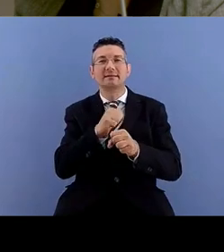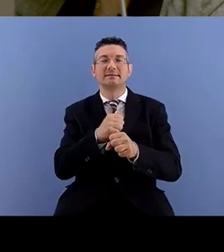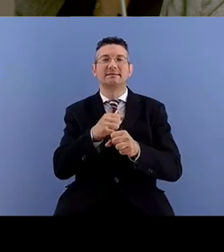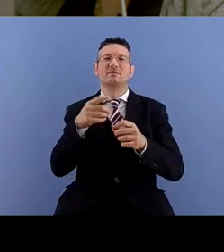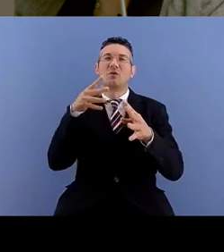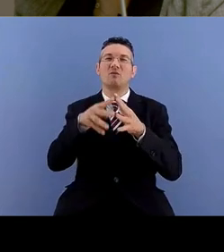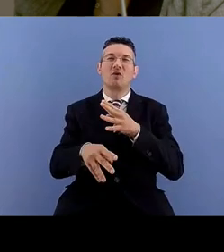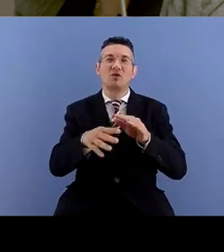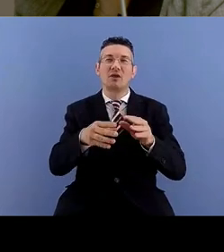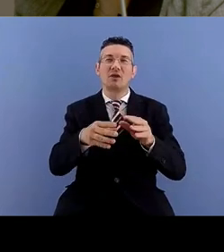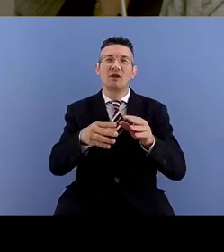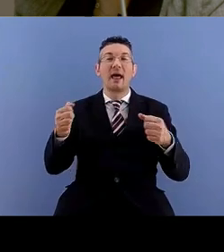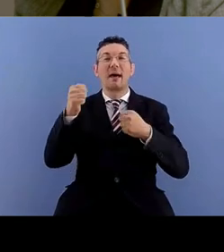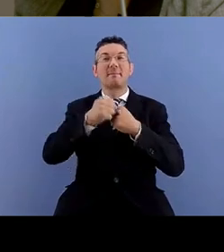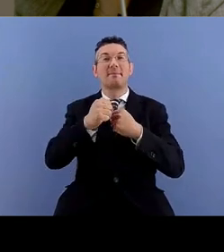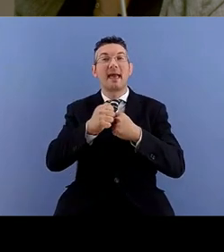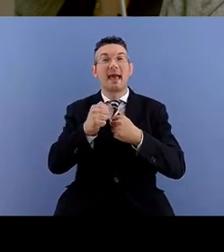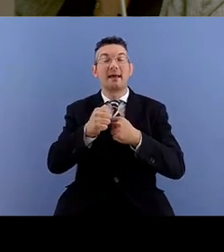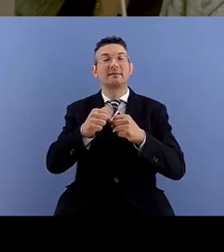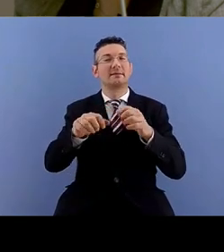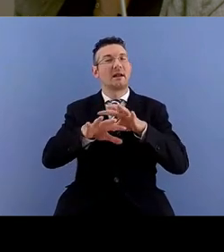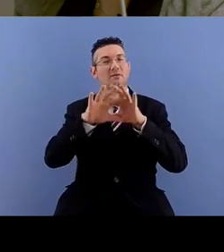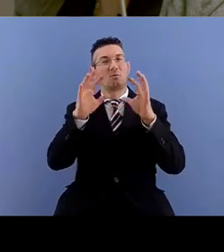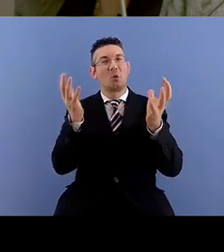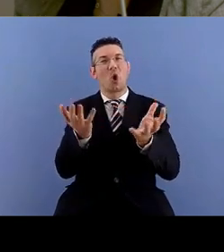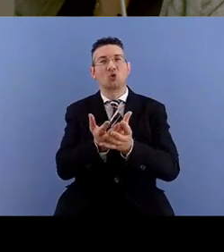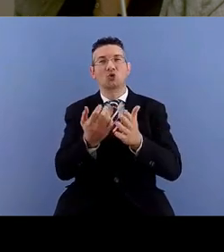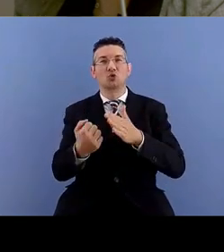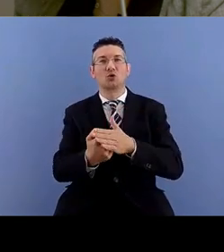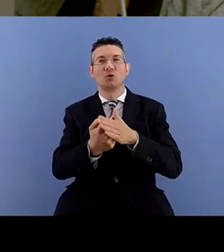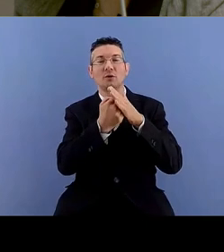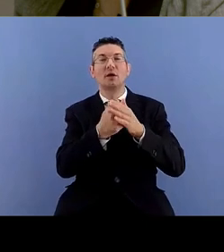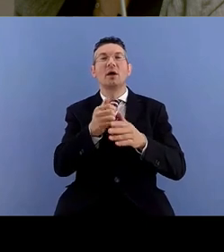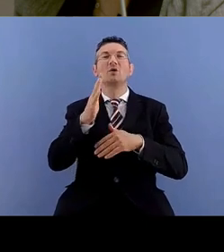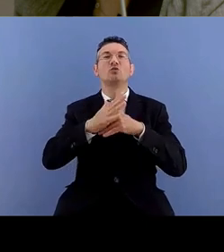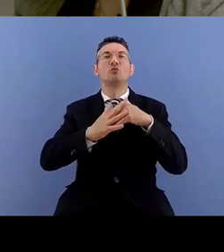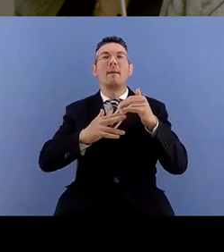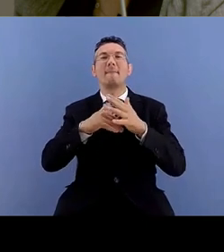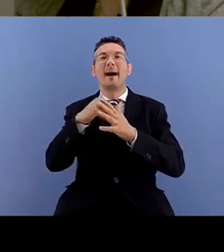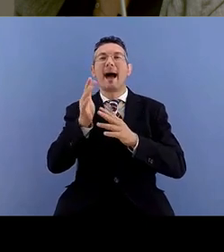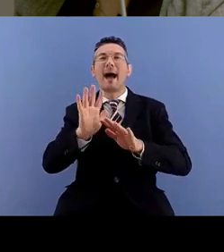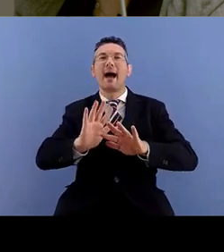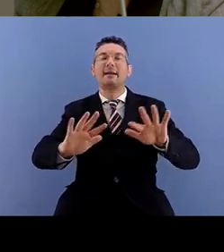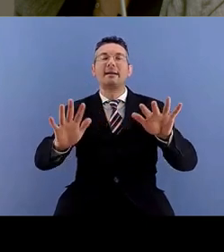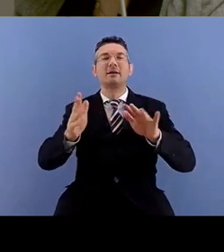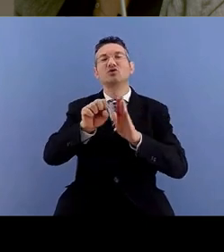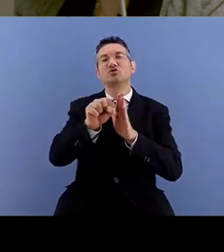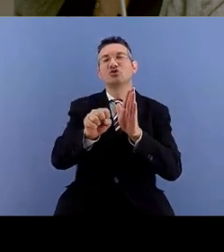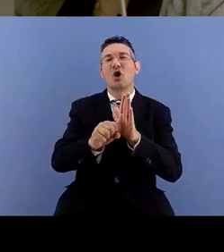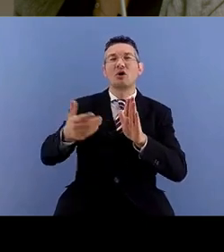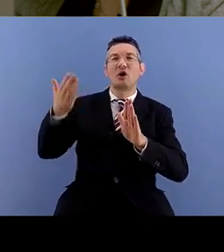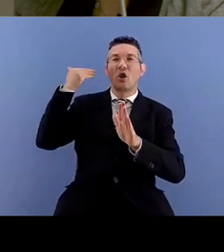pietra è la spina dorsale del mondo le tue mani possono svelare le storie lontane e nascoste